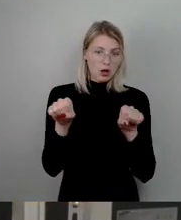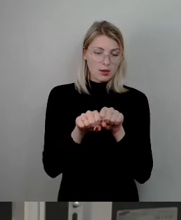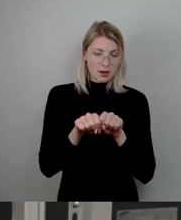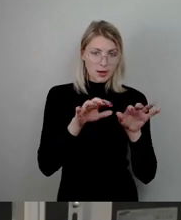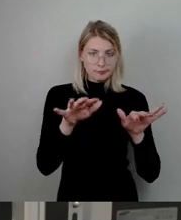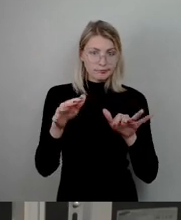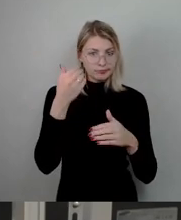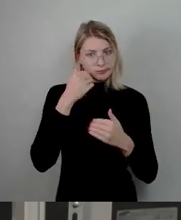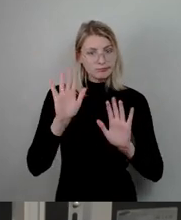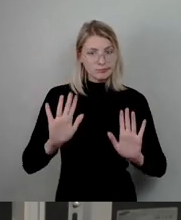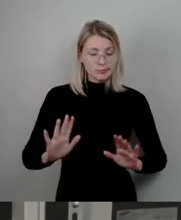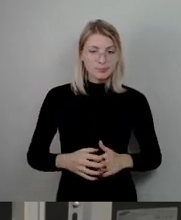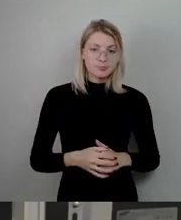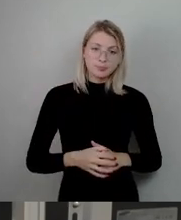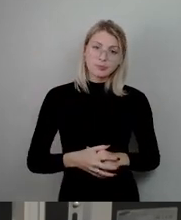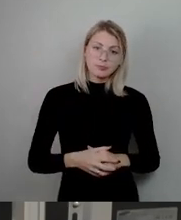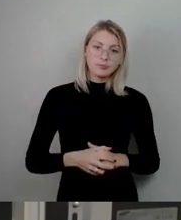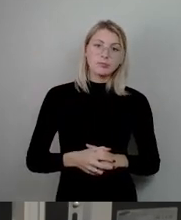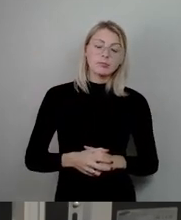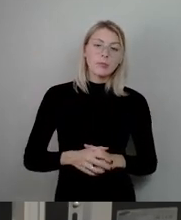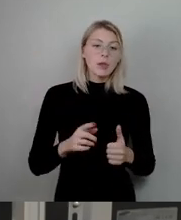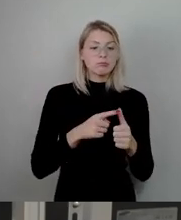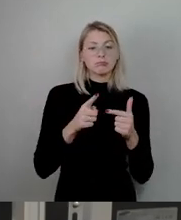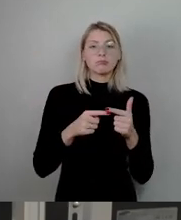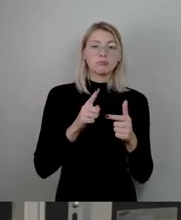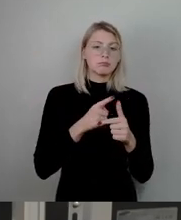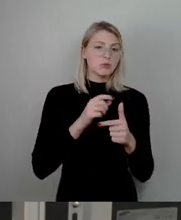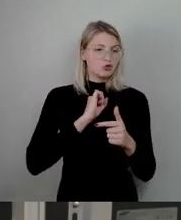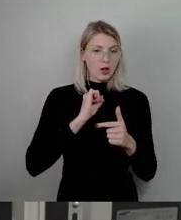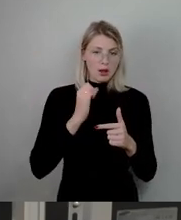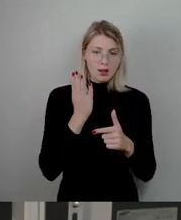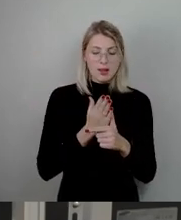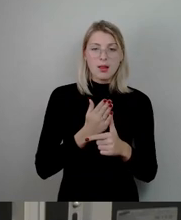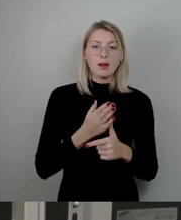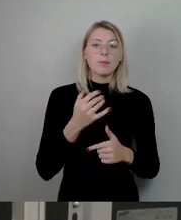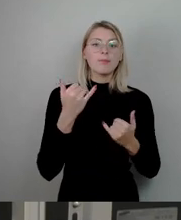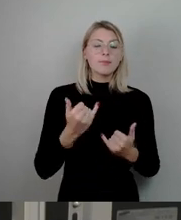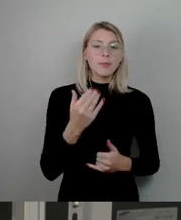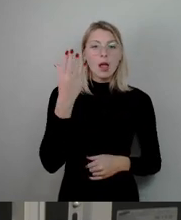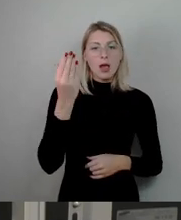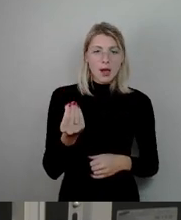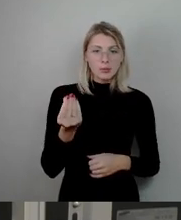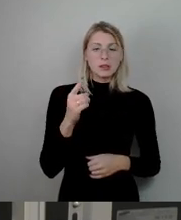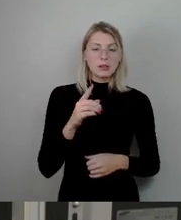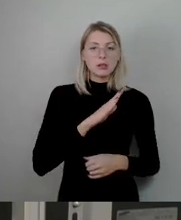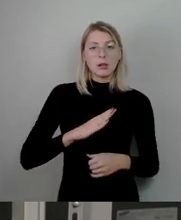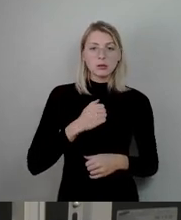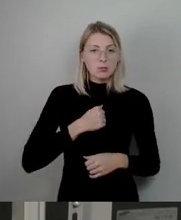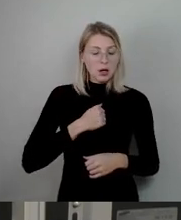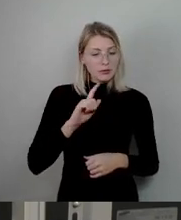Zwei Dinge, das erste geht ganz schnell. Jetzt im Herbst, dass das Sachsenbad wieder auch an Fahrt